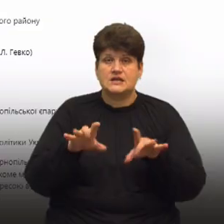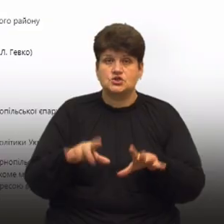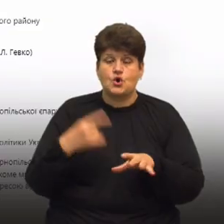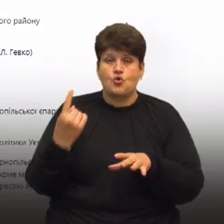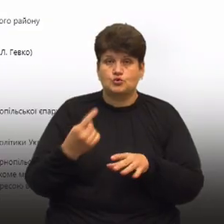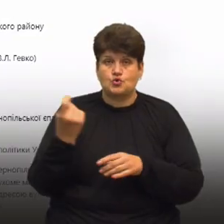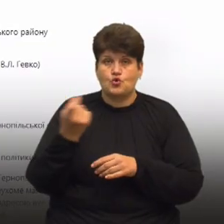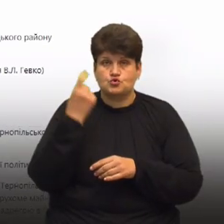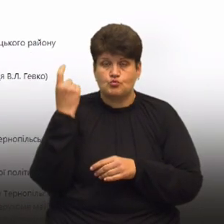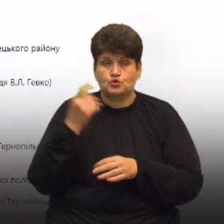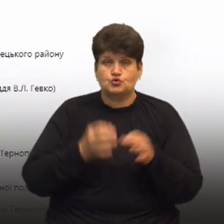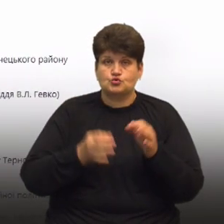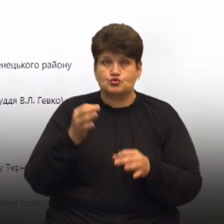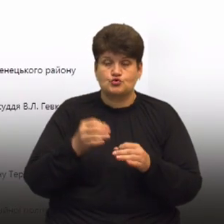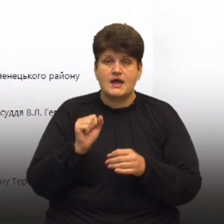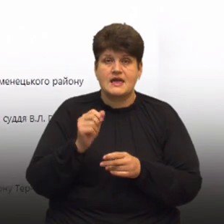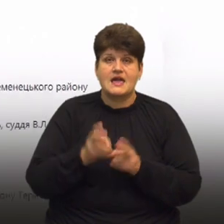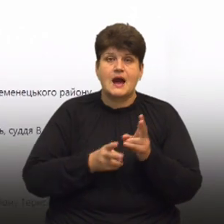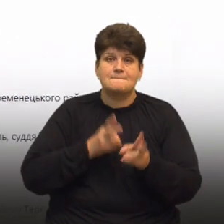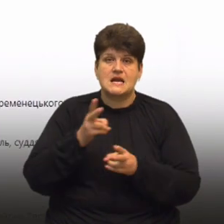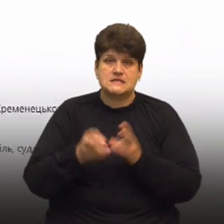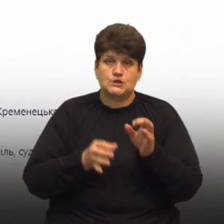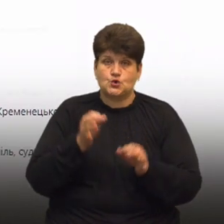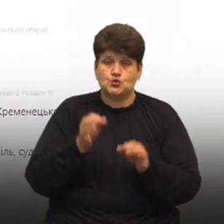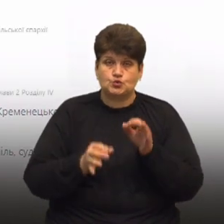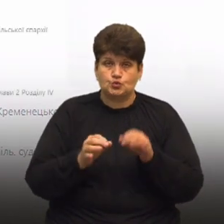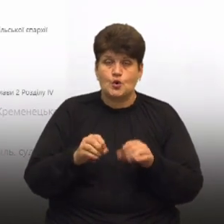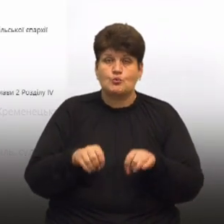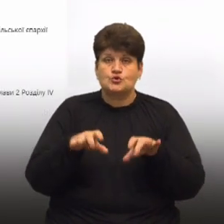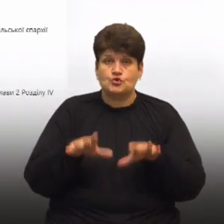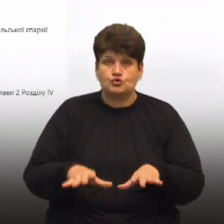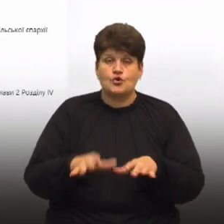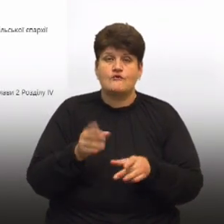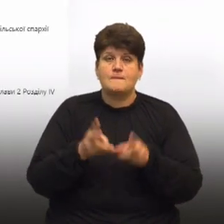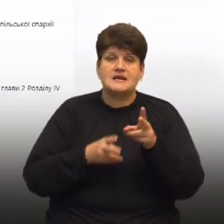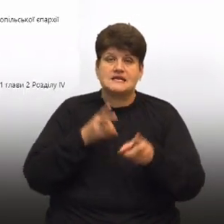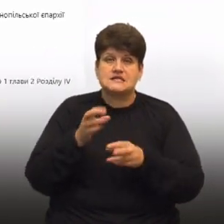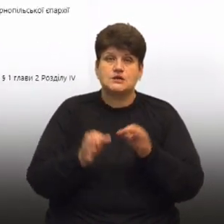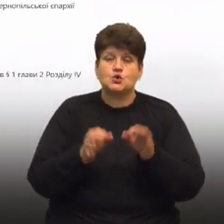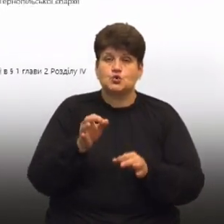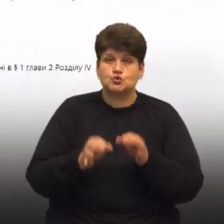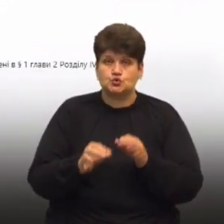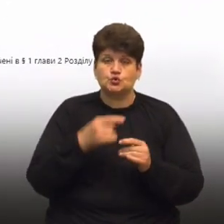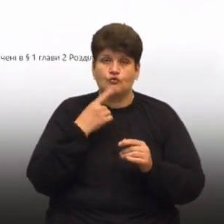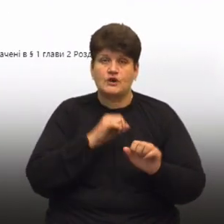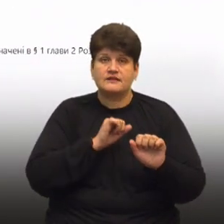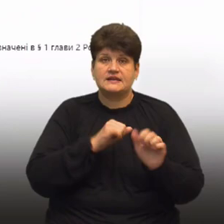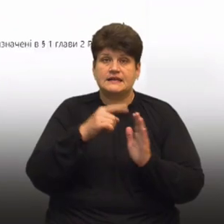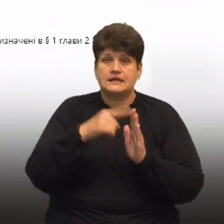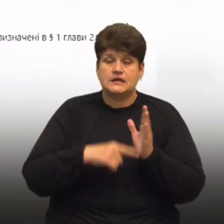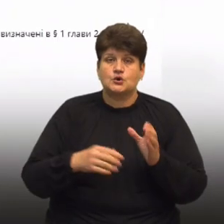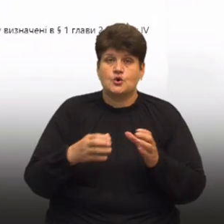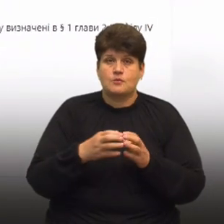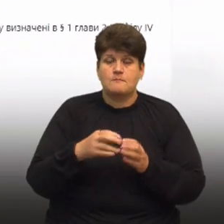господарського, згодом й апеляційного суду Постанову апеляційного господарського суду, за словами адвоката релігійної громади